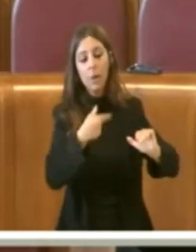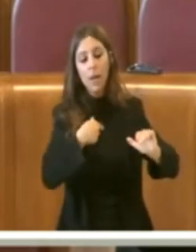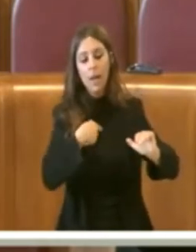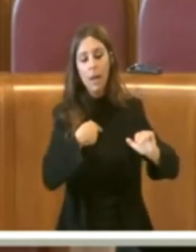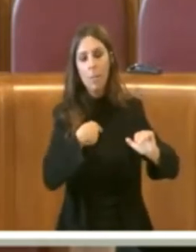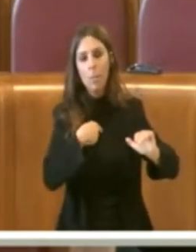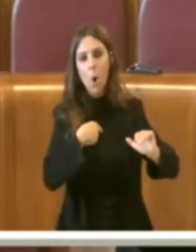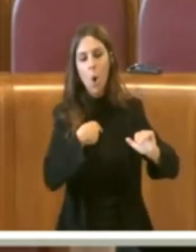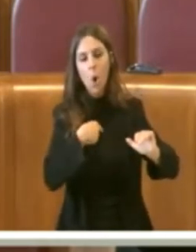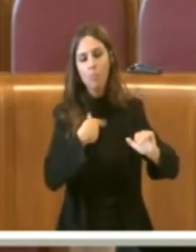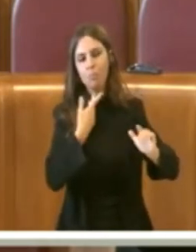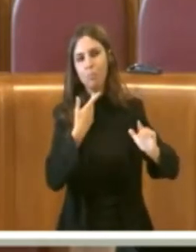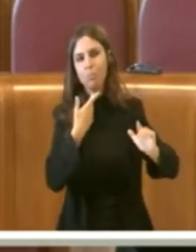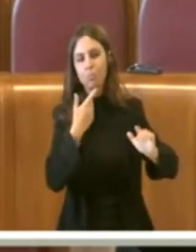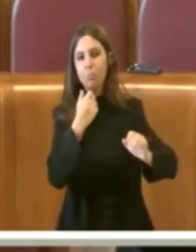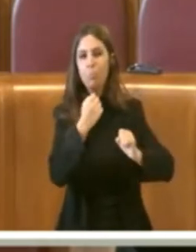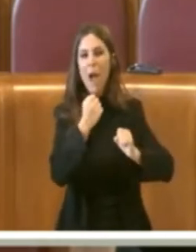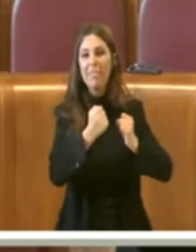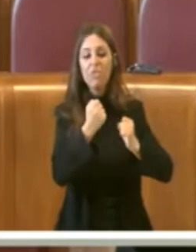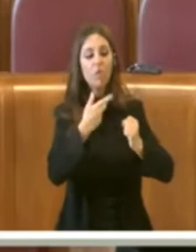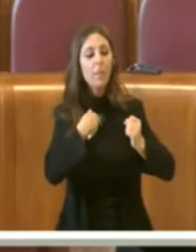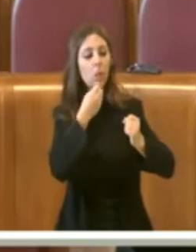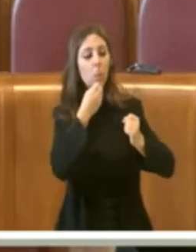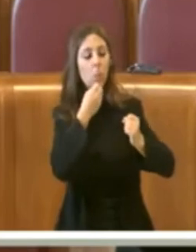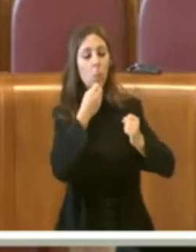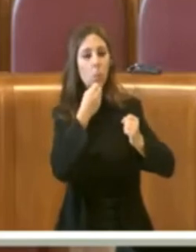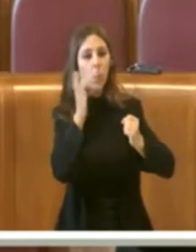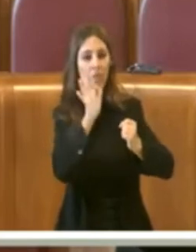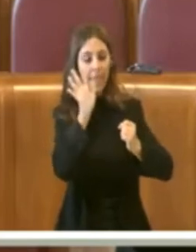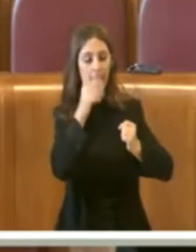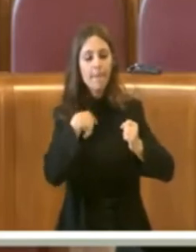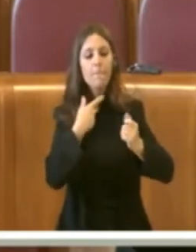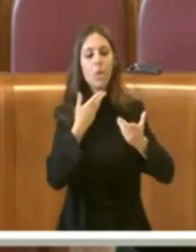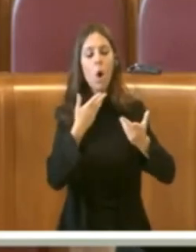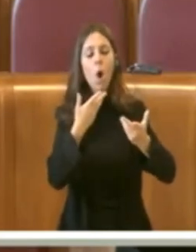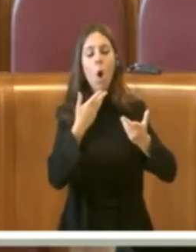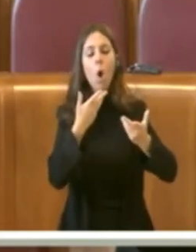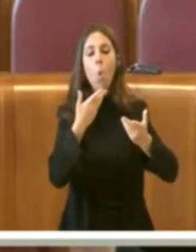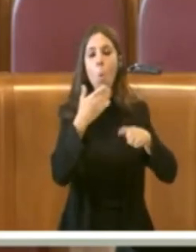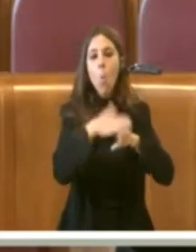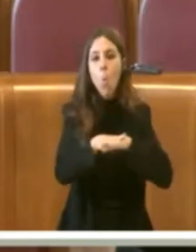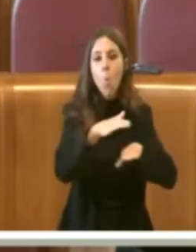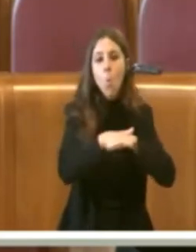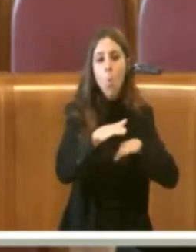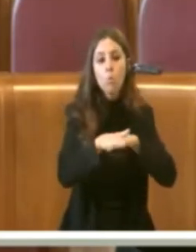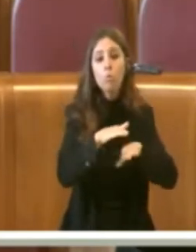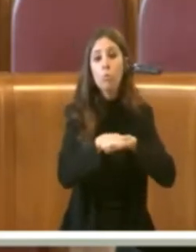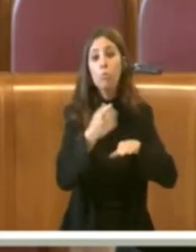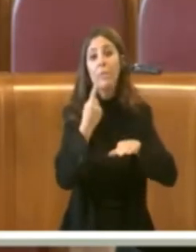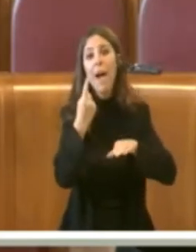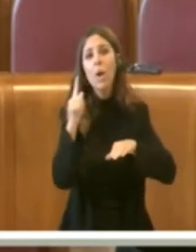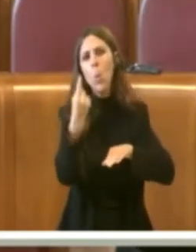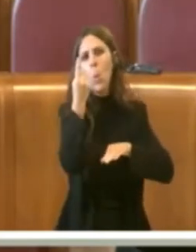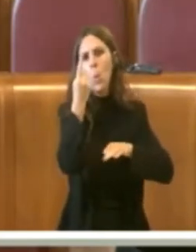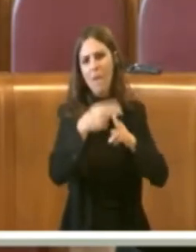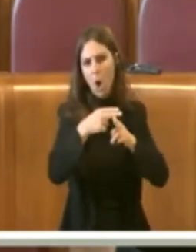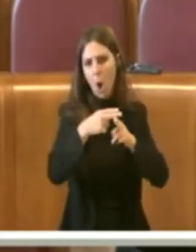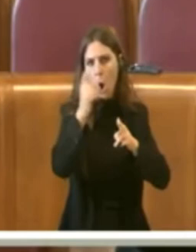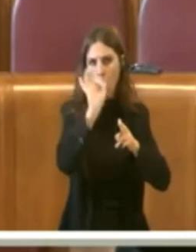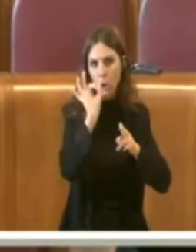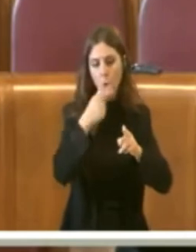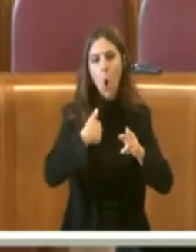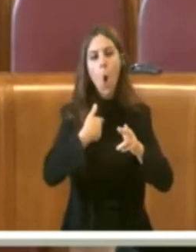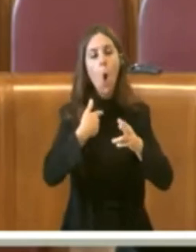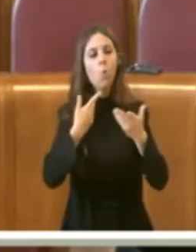conosciute, ovvero l'utilizzo di cose monouso, ma anche buone